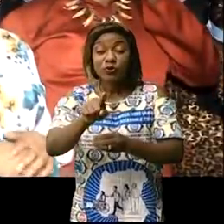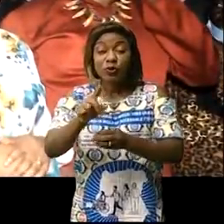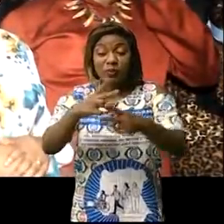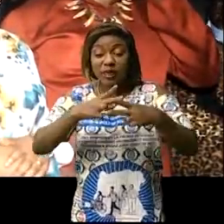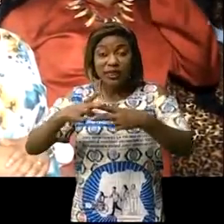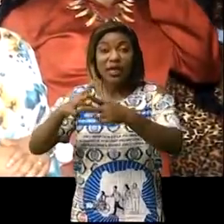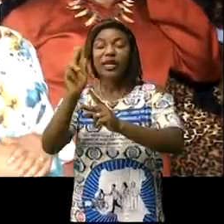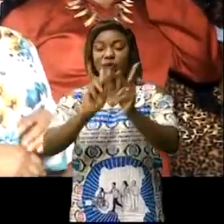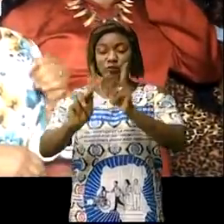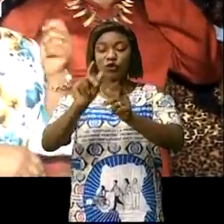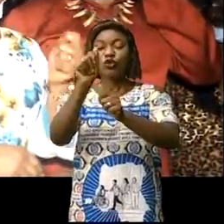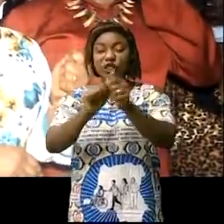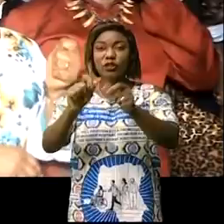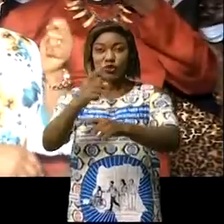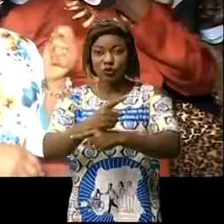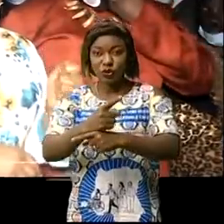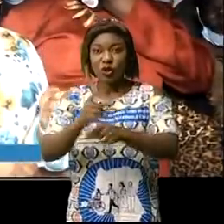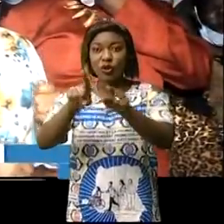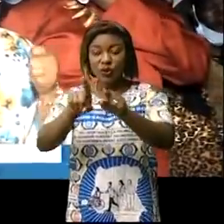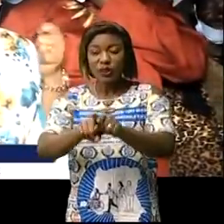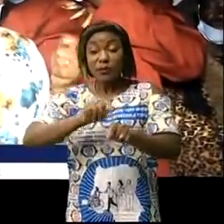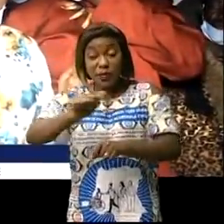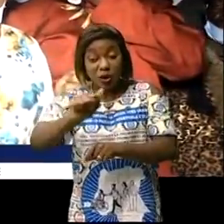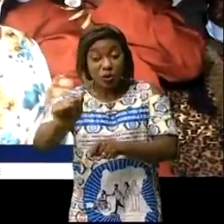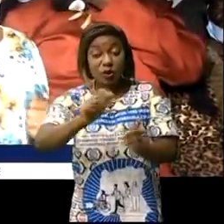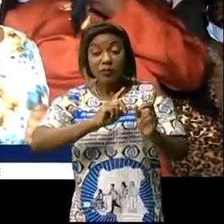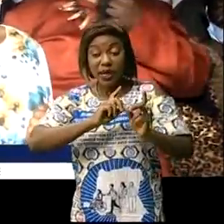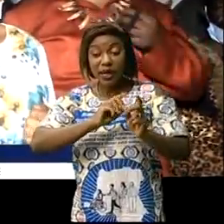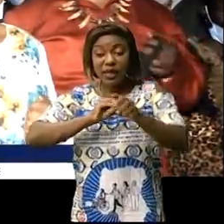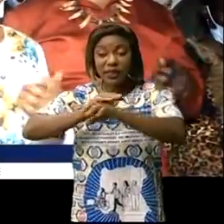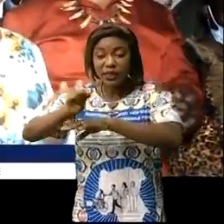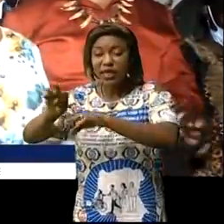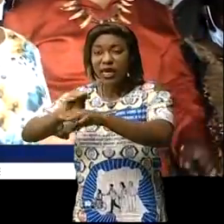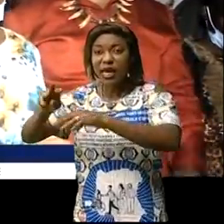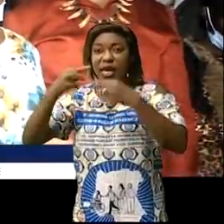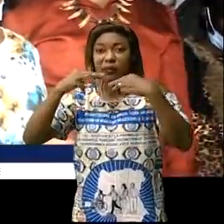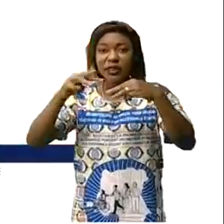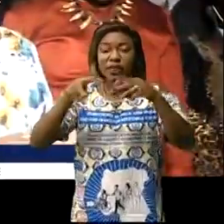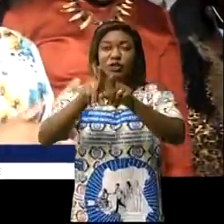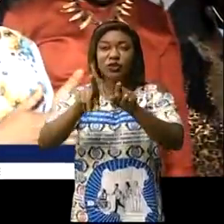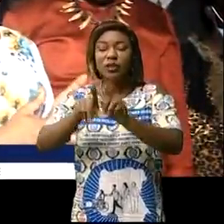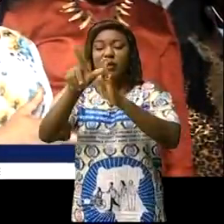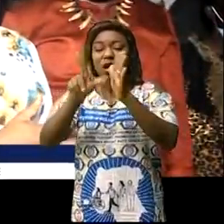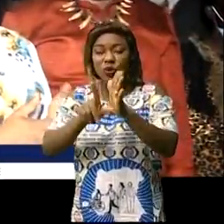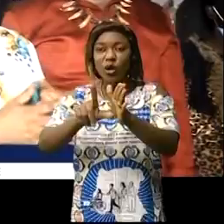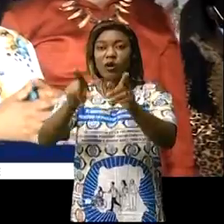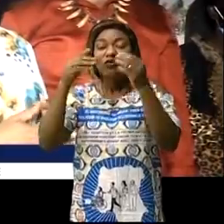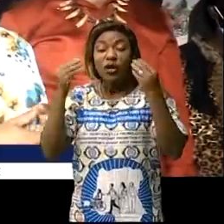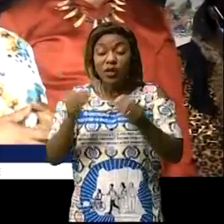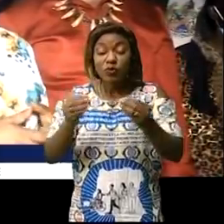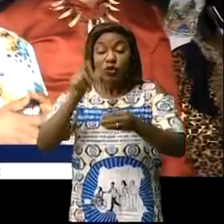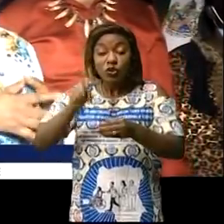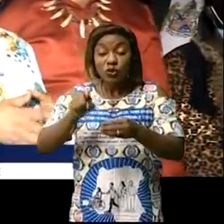population. Ce sont eux qui transmettent des messages et certaines lignes de conduite. J'ai opté pour qu'on